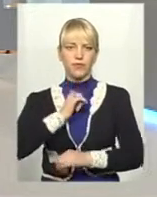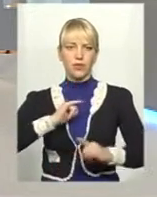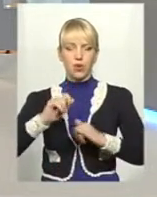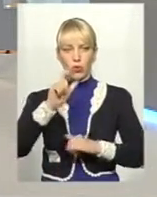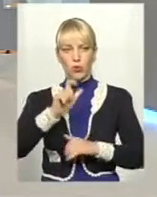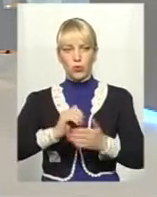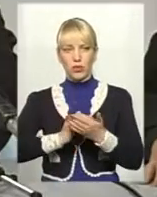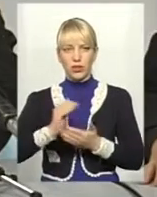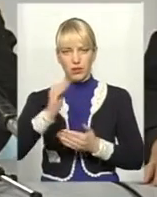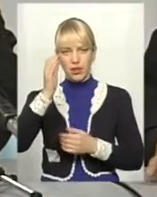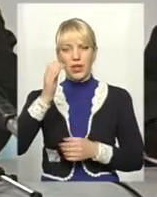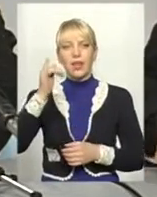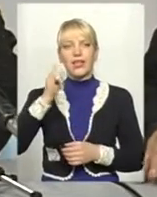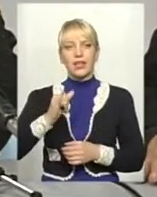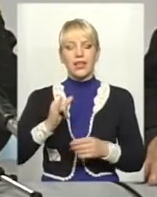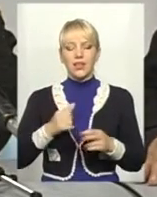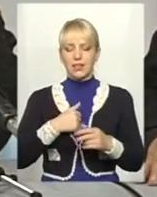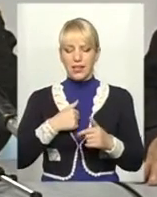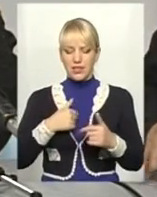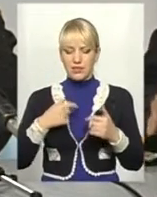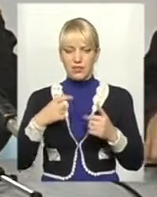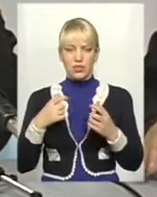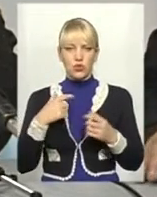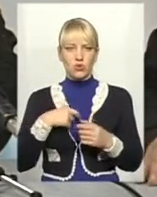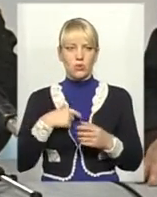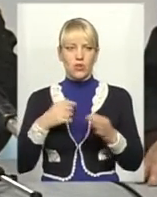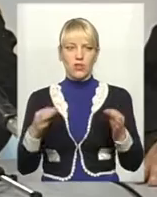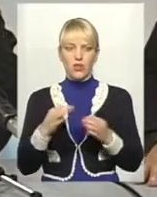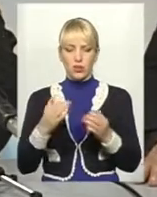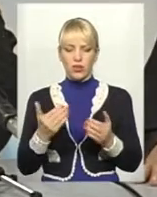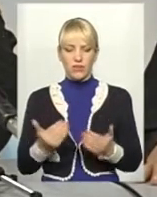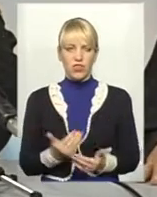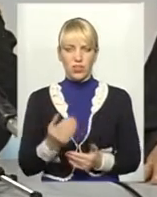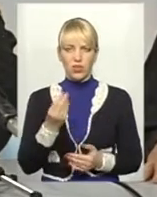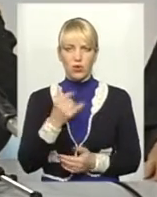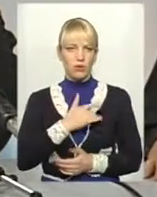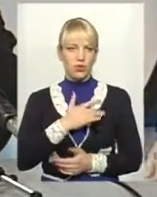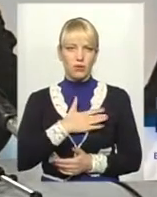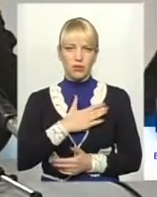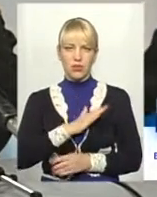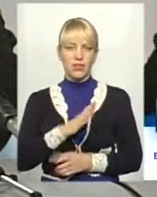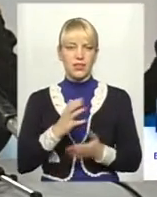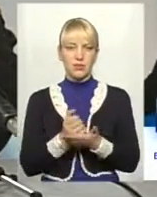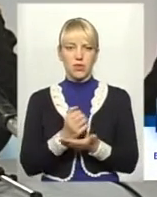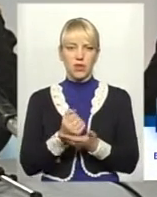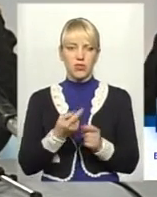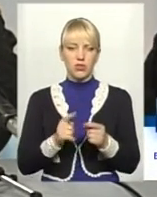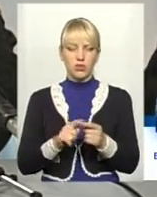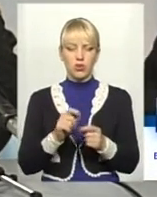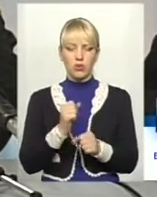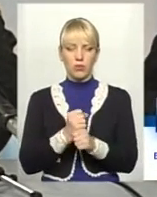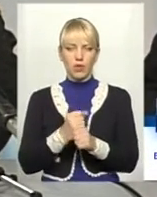І я тут сижу теж, який ніколи собі ще в житті копійки ним не присвою, і не збираюсь це робити, тільки віддаю.